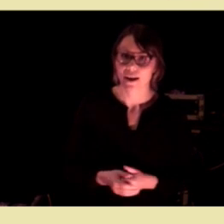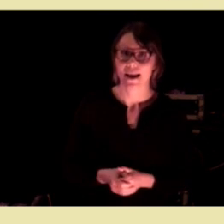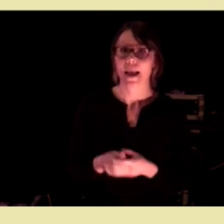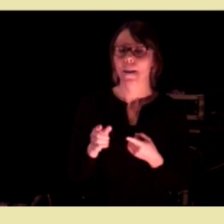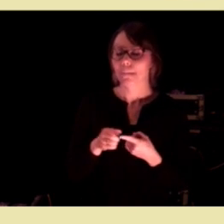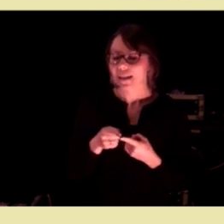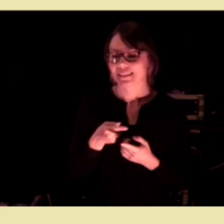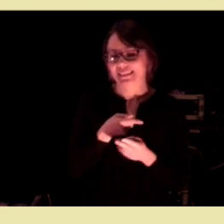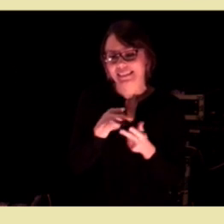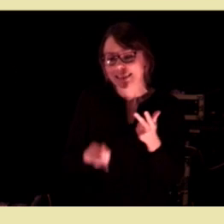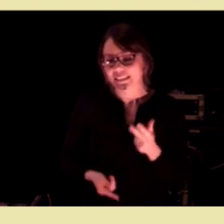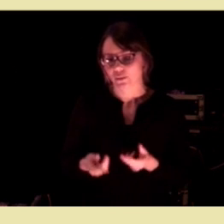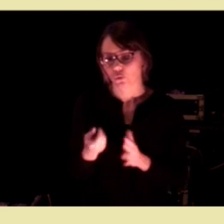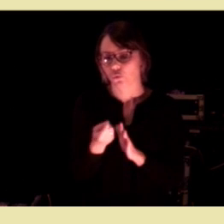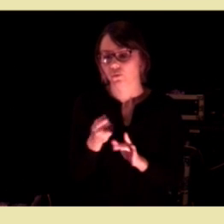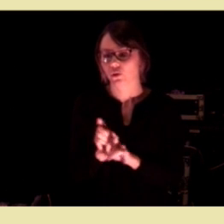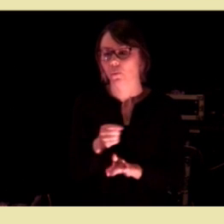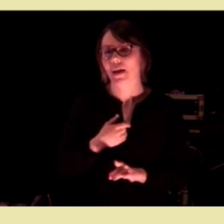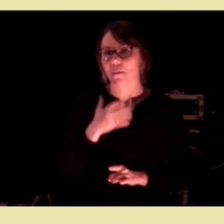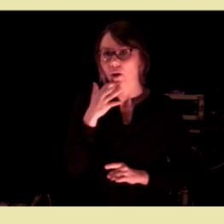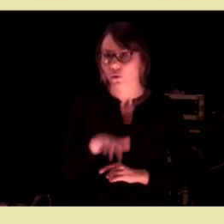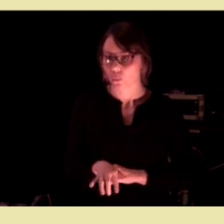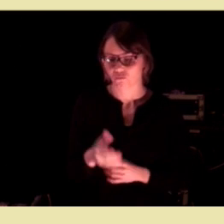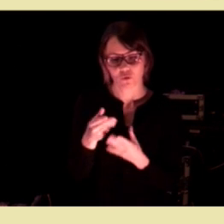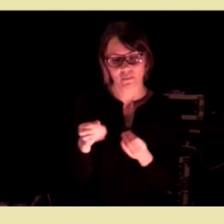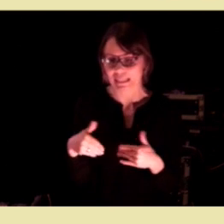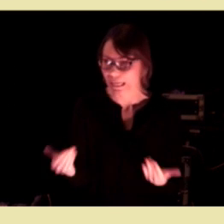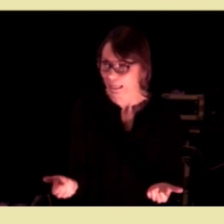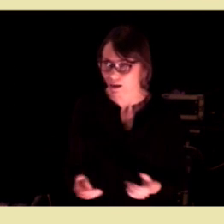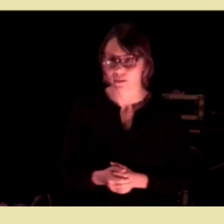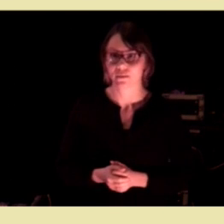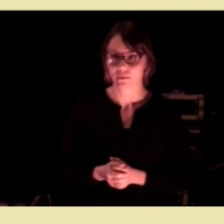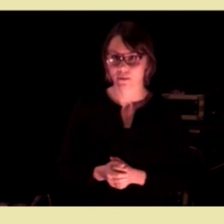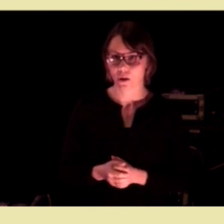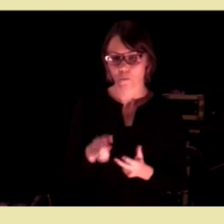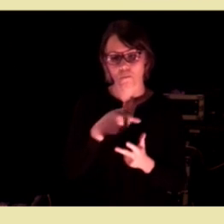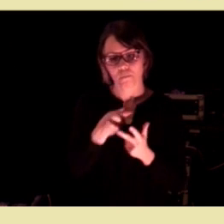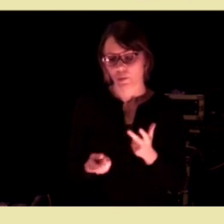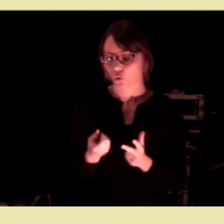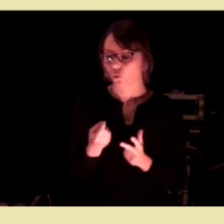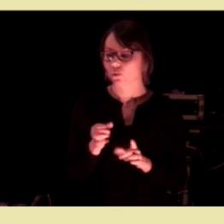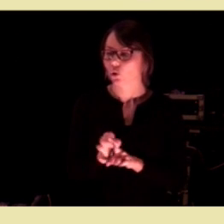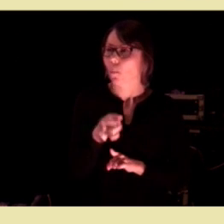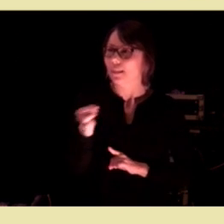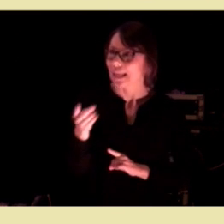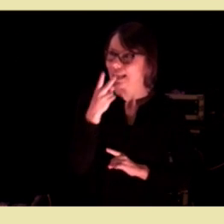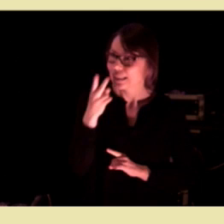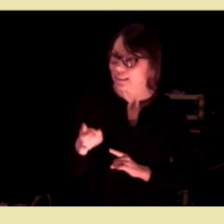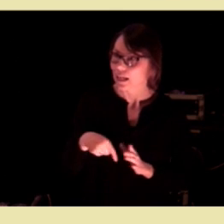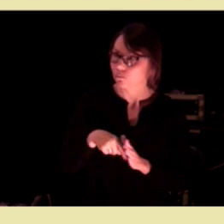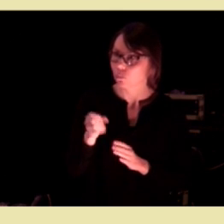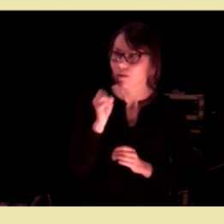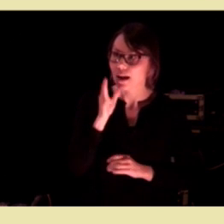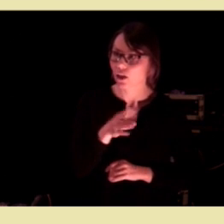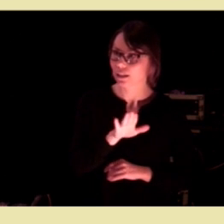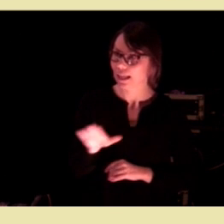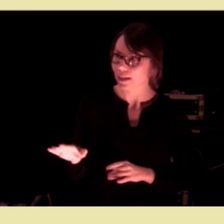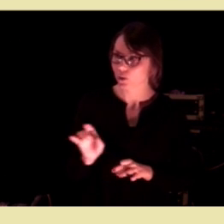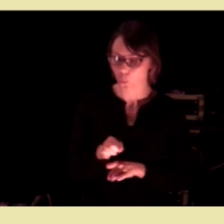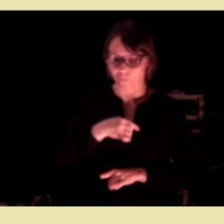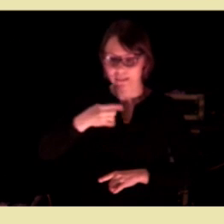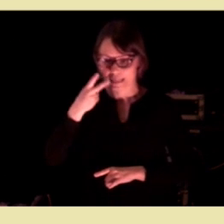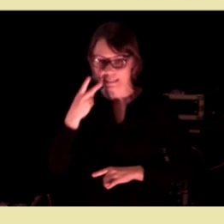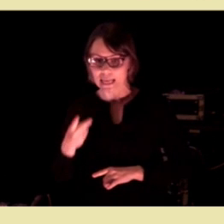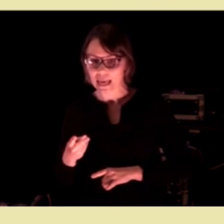disse utfordringene jeg snakker om som ikke går over. De utfordringene som dere ser i hverdagen og som